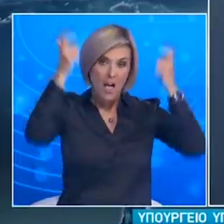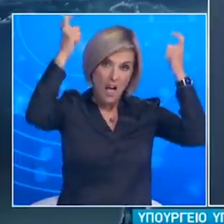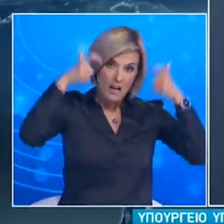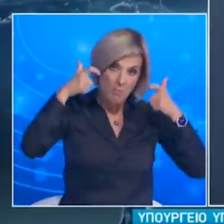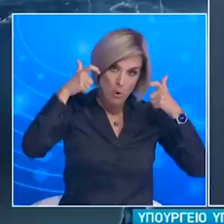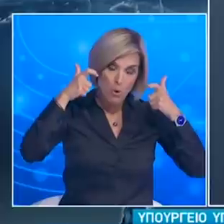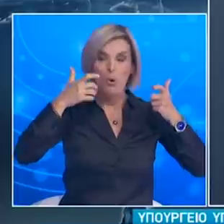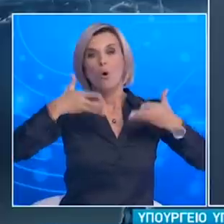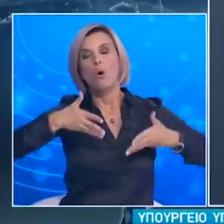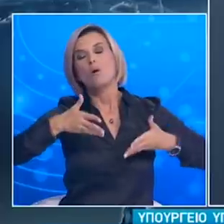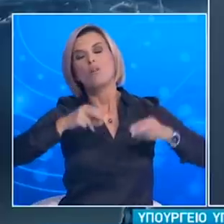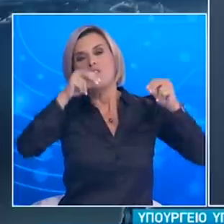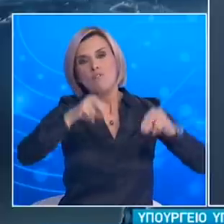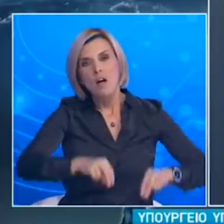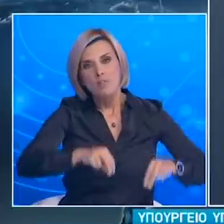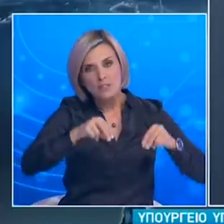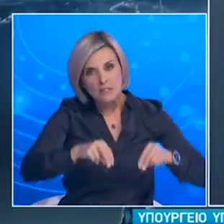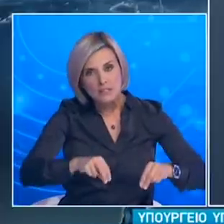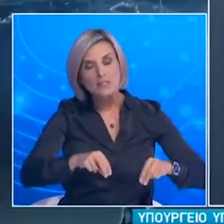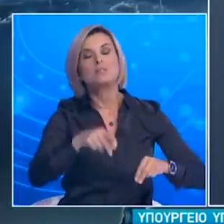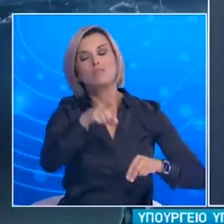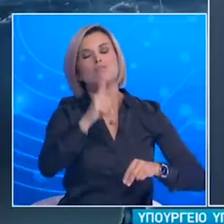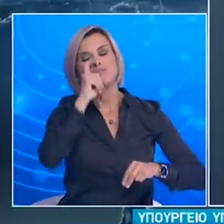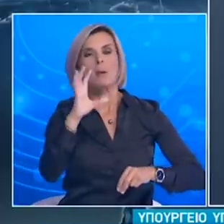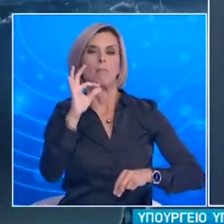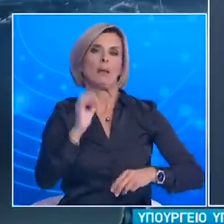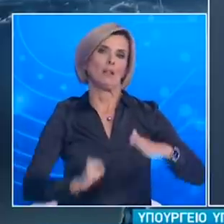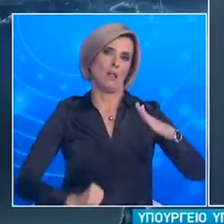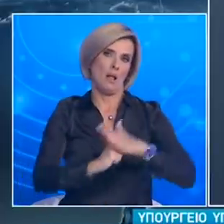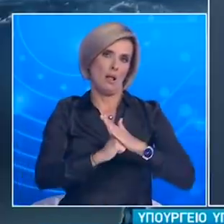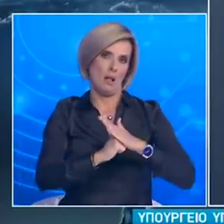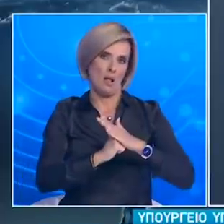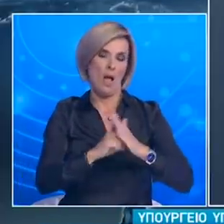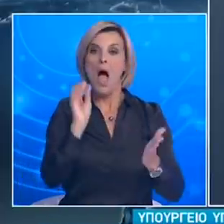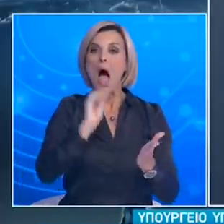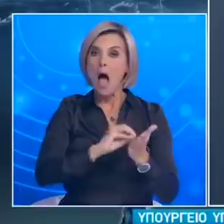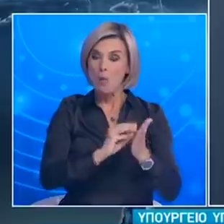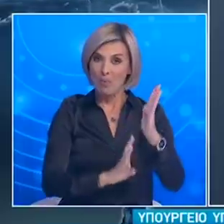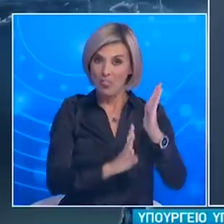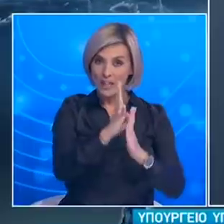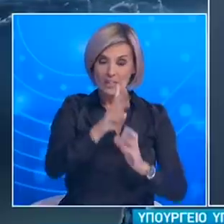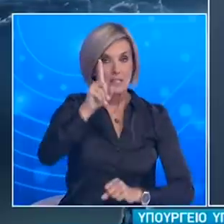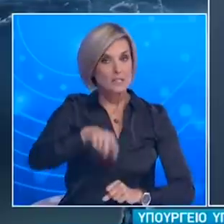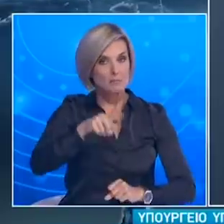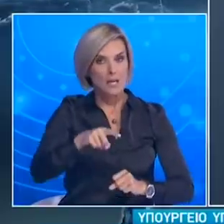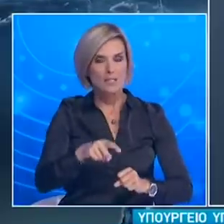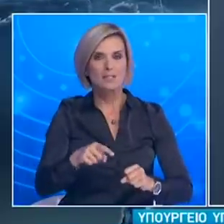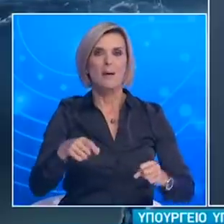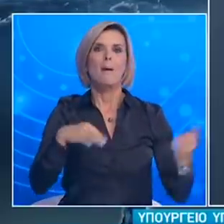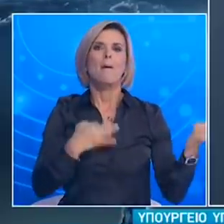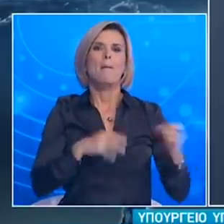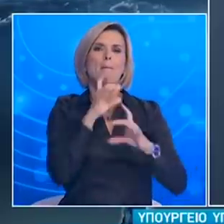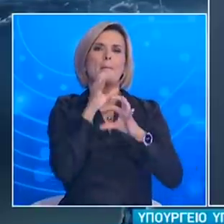πραγματοποιούνται μέσω της διενέργειας πομπής. Επίσης για 14 ημέρες ακόμη παρατείνονται η αναστολή των πανηγυριών